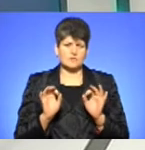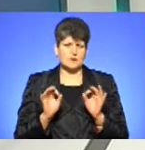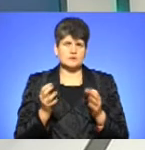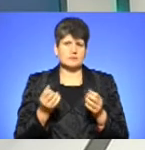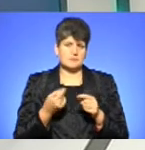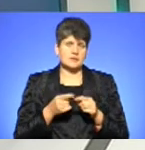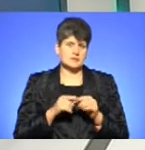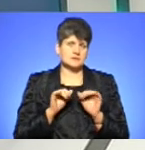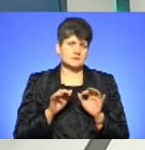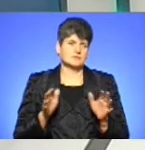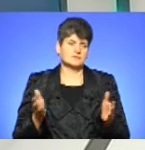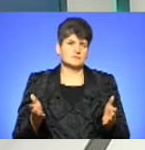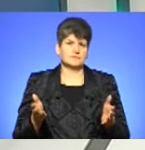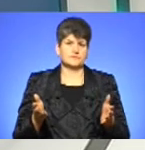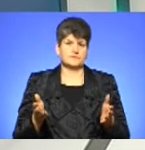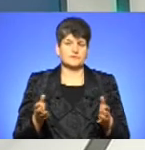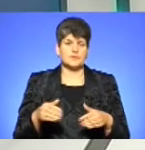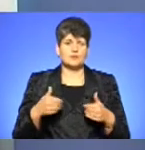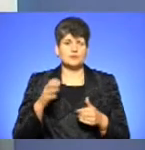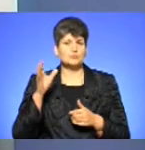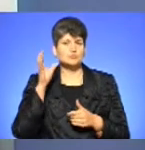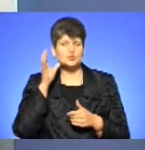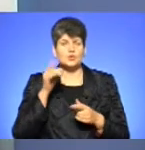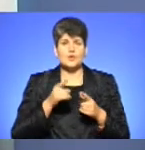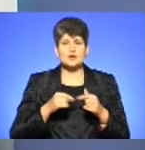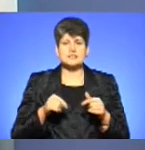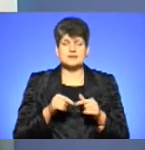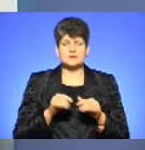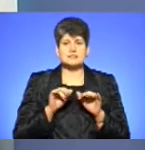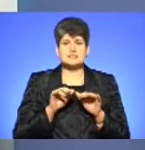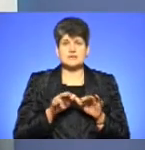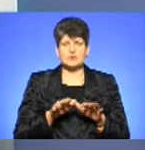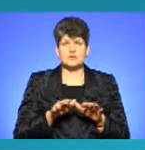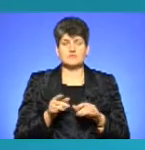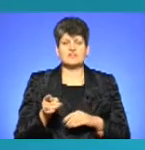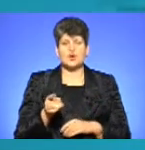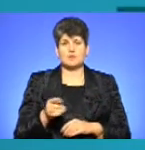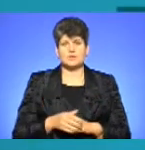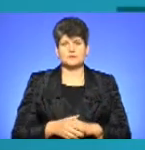такі речі. Пропоную послухати коментар організаторів заходів в Тернополі.